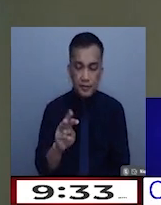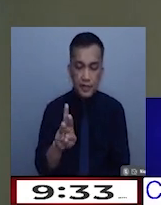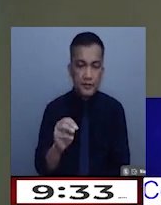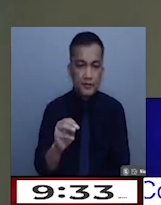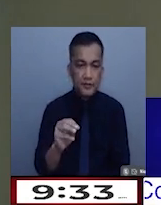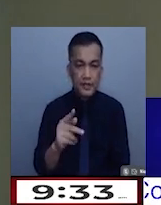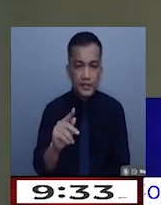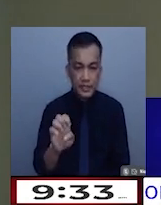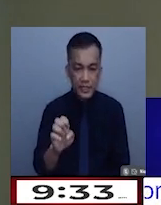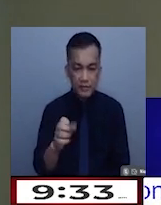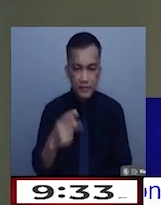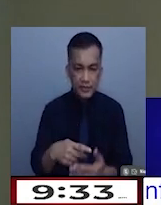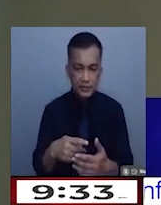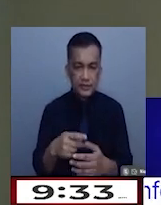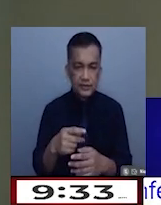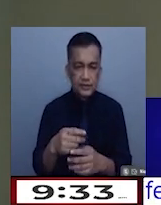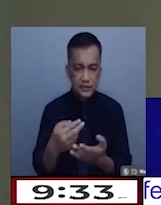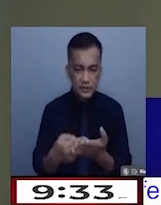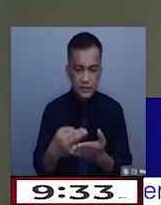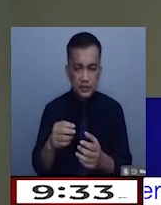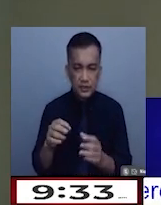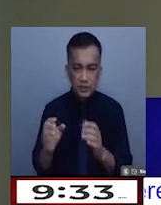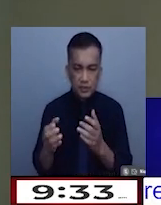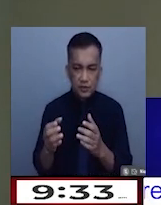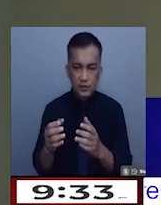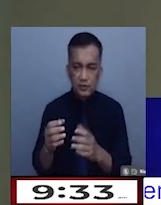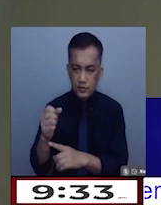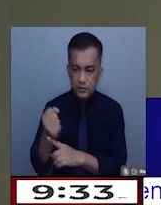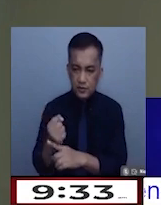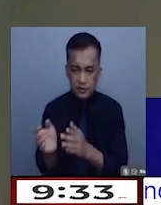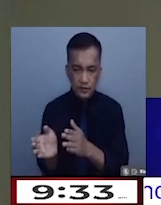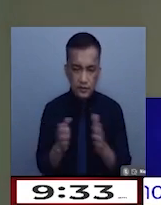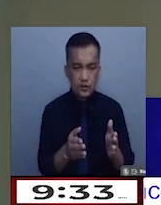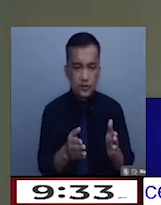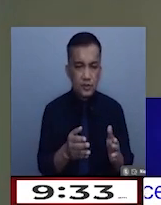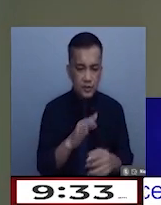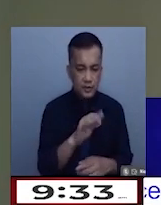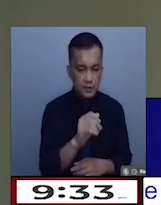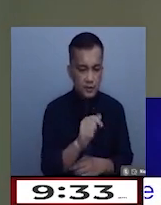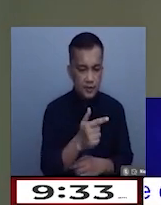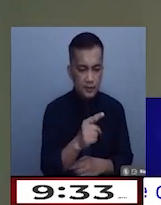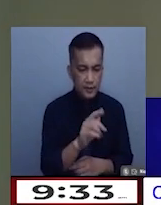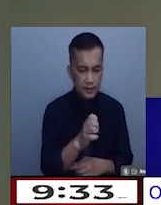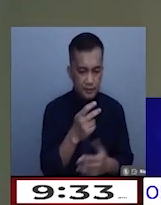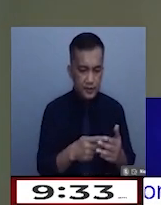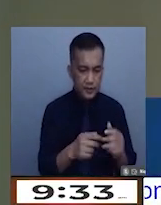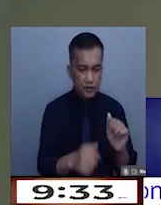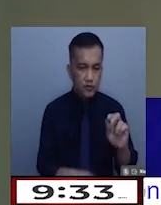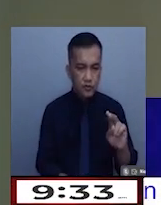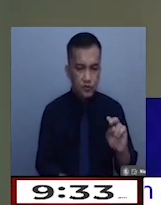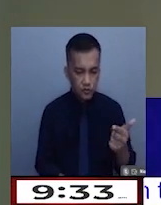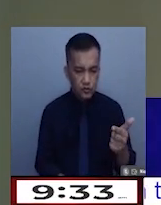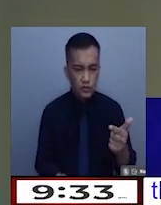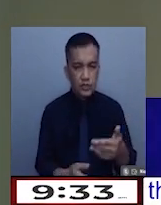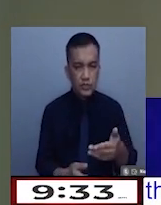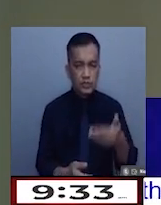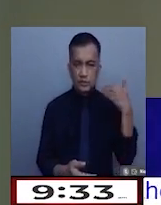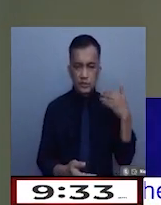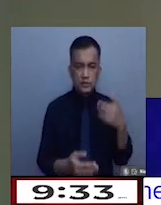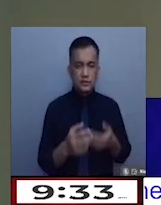nitong September? At paano ito po may ikukumpara sa farm gate price po ng August at noong huling ani?